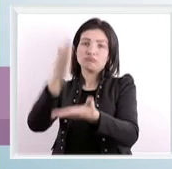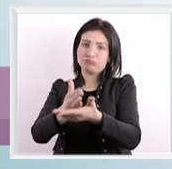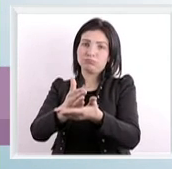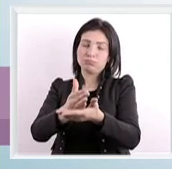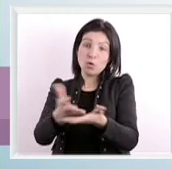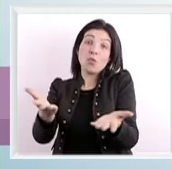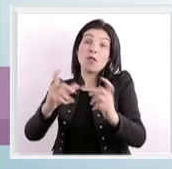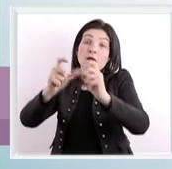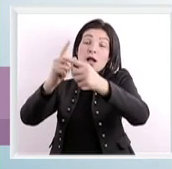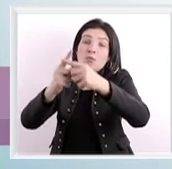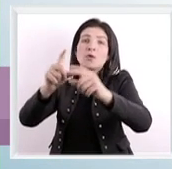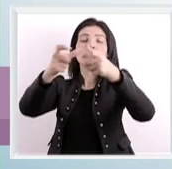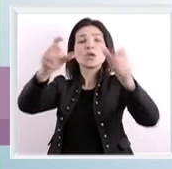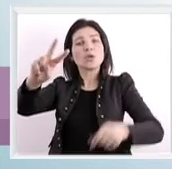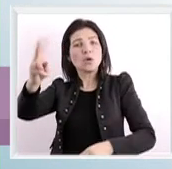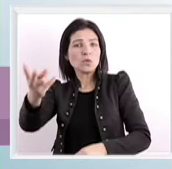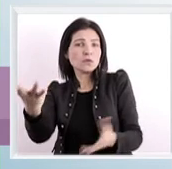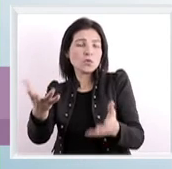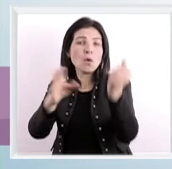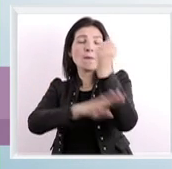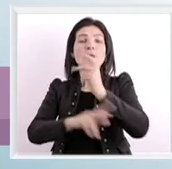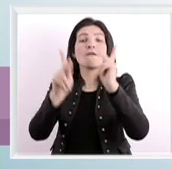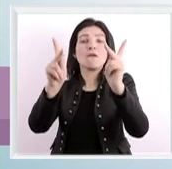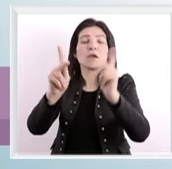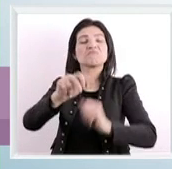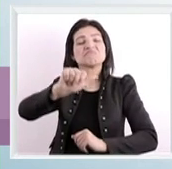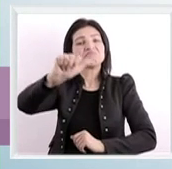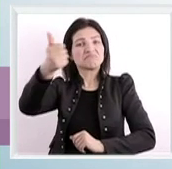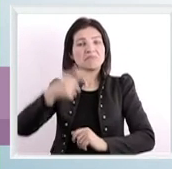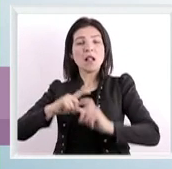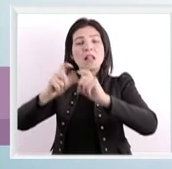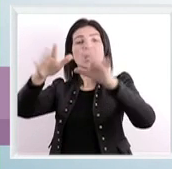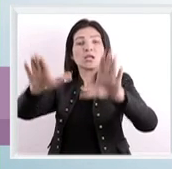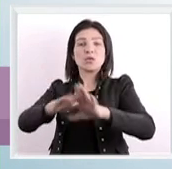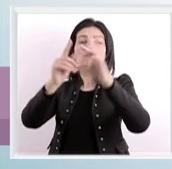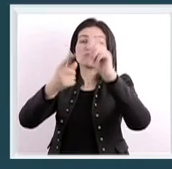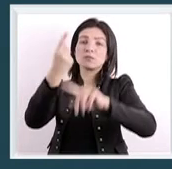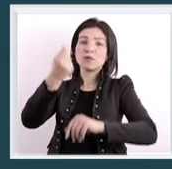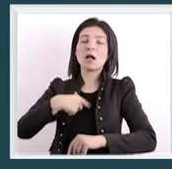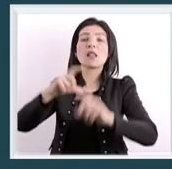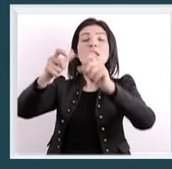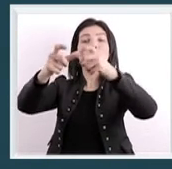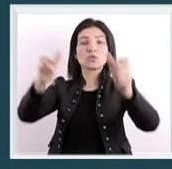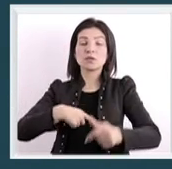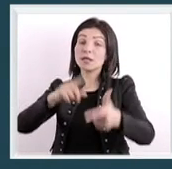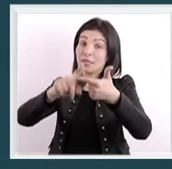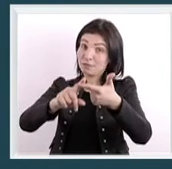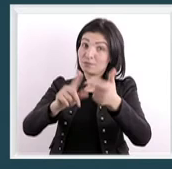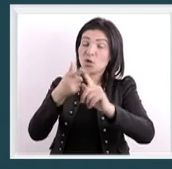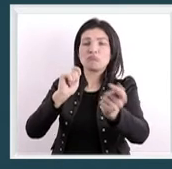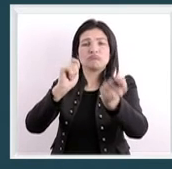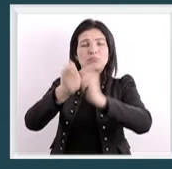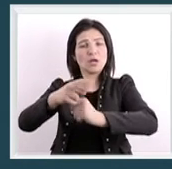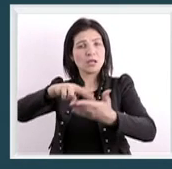تتميز على المؤسسات الأخرى بقيم ومبادئ راقية وتعطي صورة لي مع المؤسستك من ناحية ثالية يتحسن